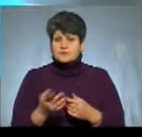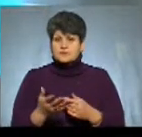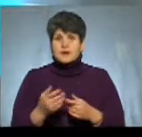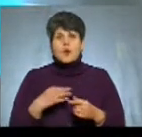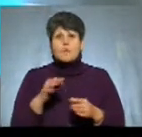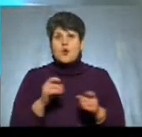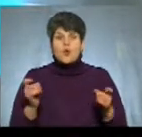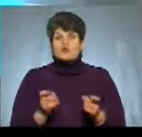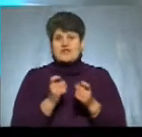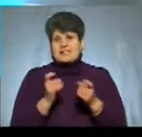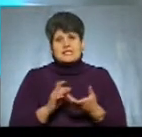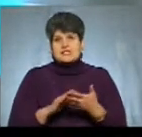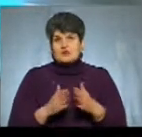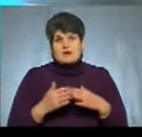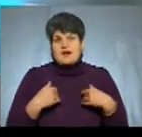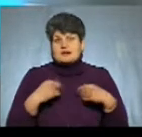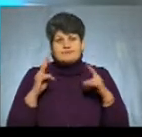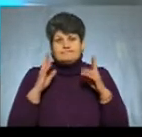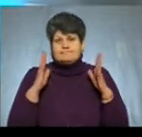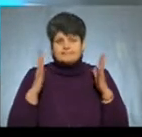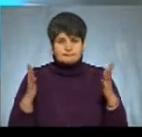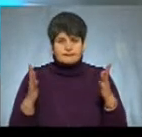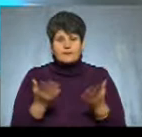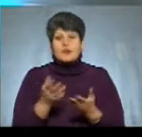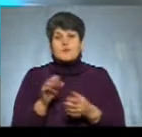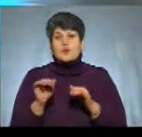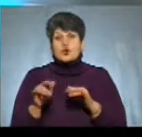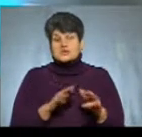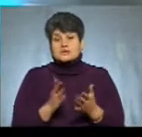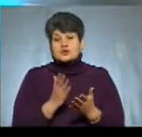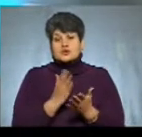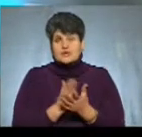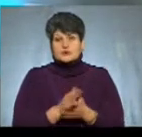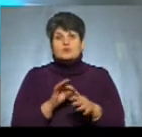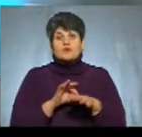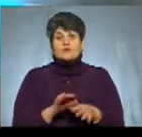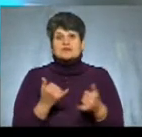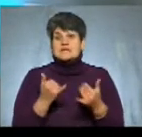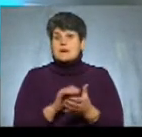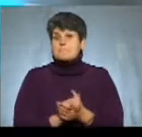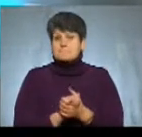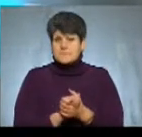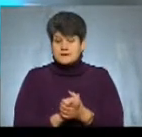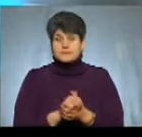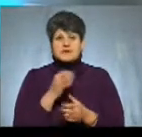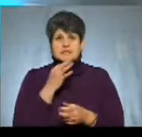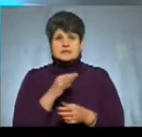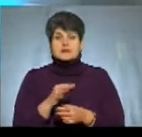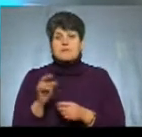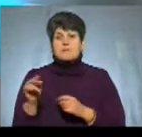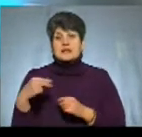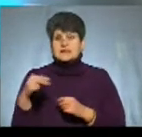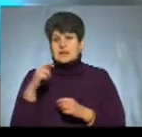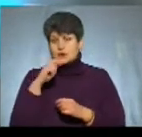нам невідомо. Процес, якщо він відбувається, то він відбувається мирно. І, зазначив президент України, що ті